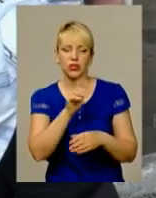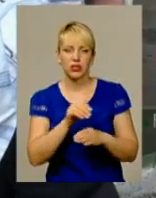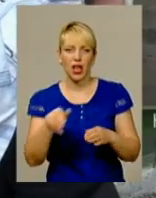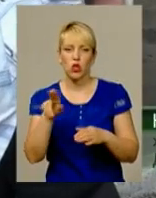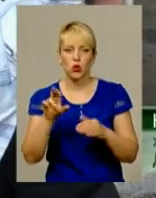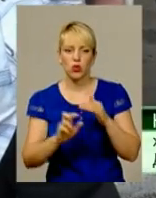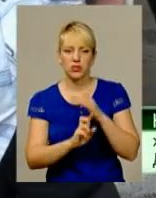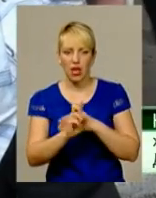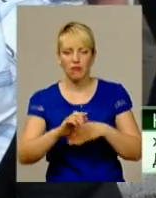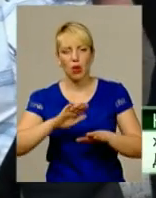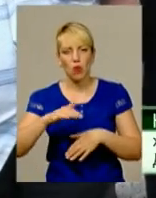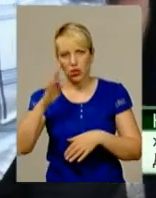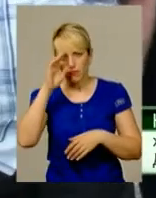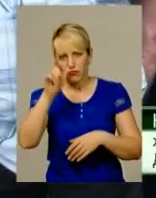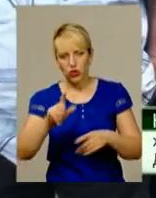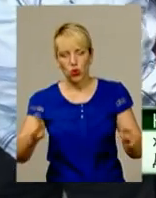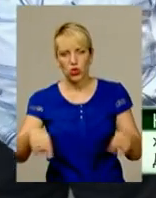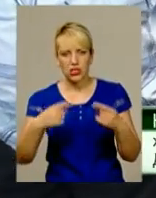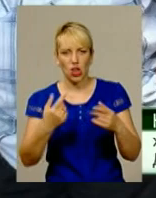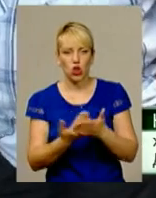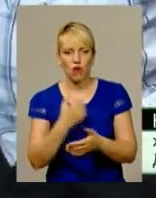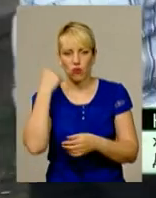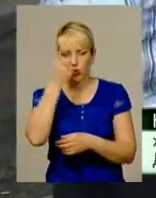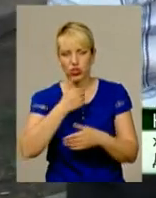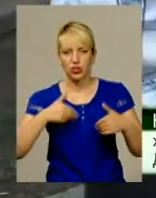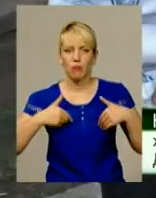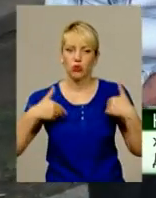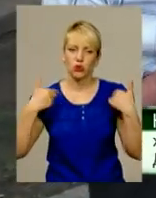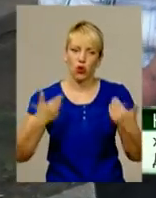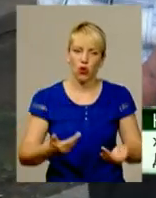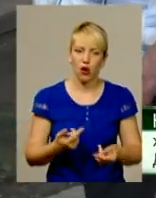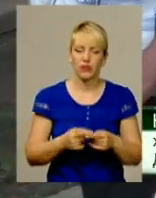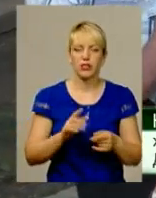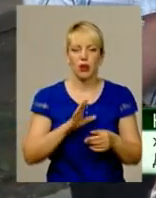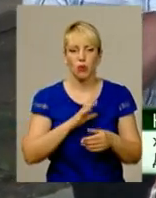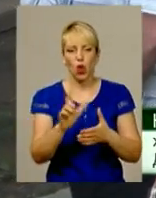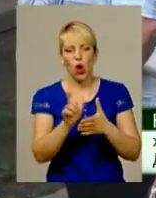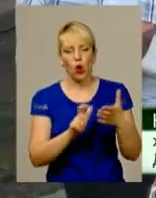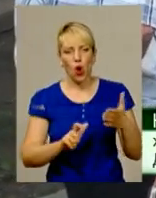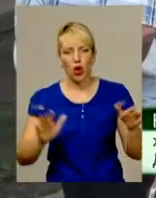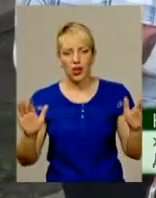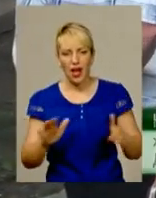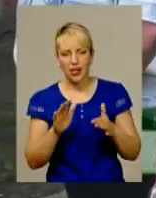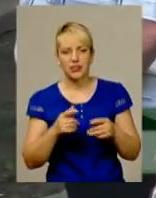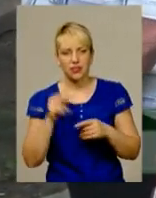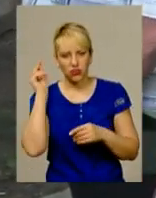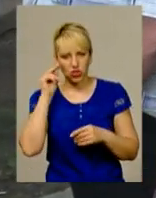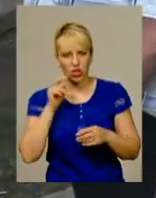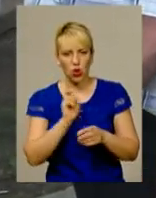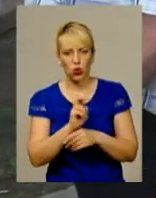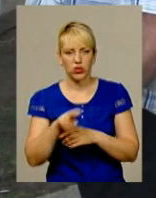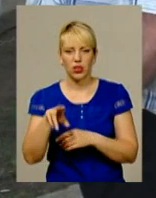організовував новорічні поздоровлення, ходили колядки вчили, ходили по людях, для того, щоб